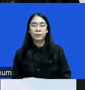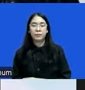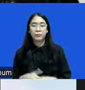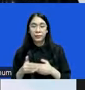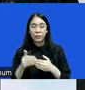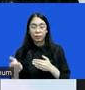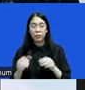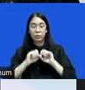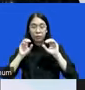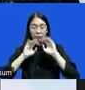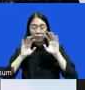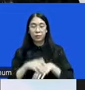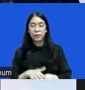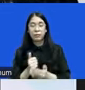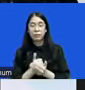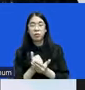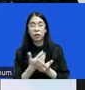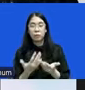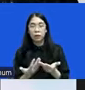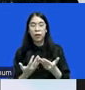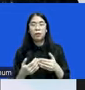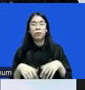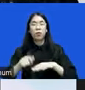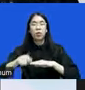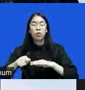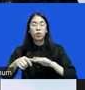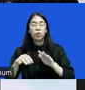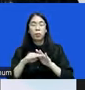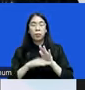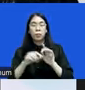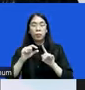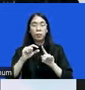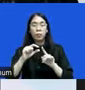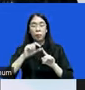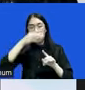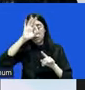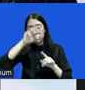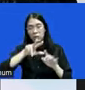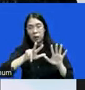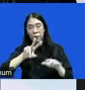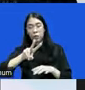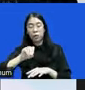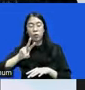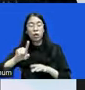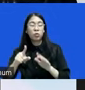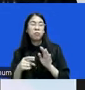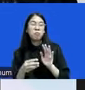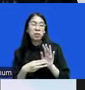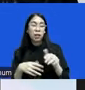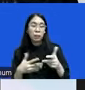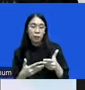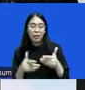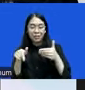paparkan apa sih di kerangka hukum perpolapan 2021 yang bermasalah nah ini yang paling korsening